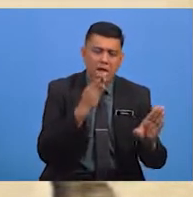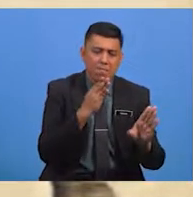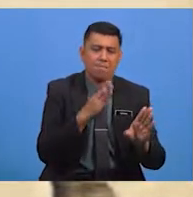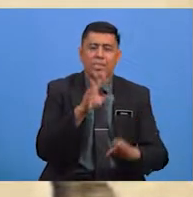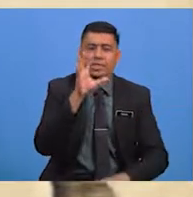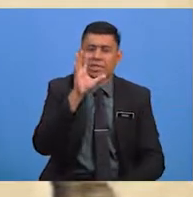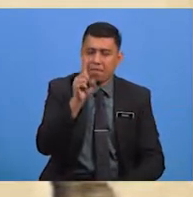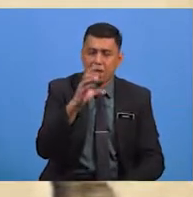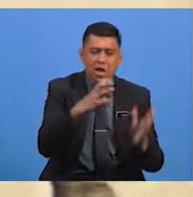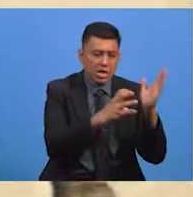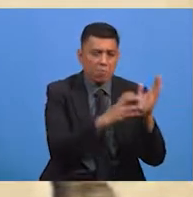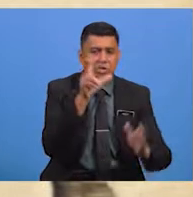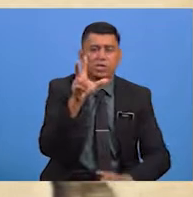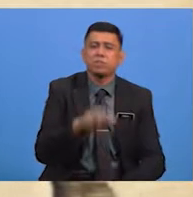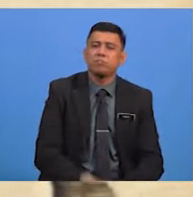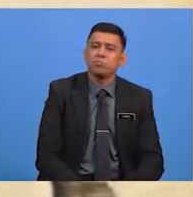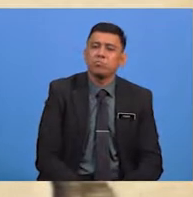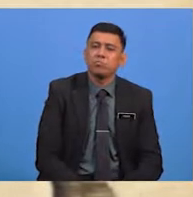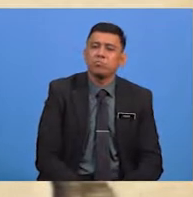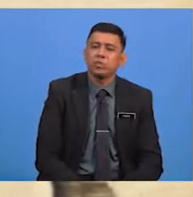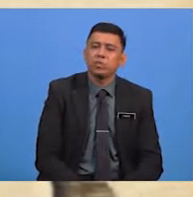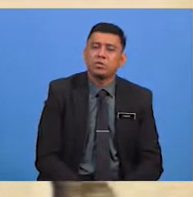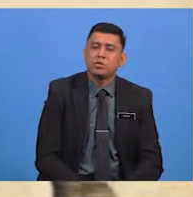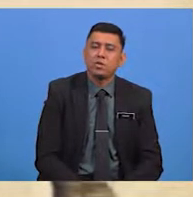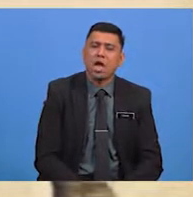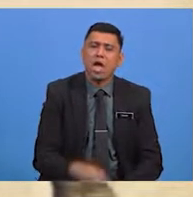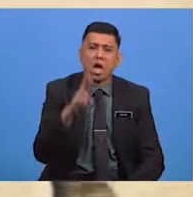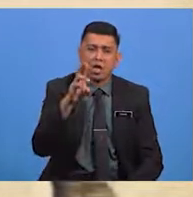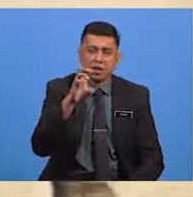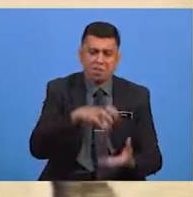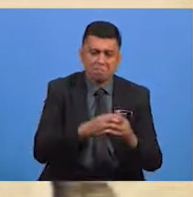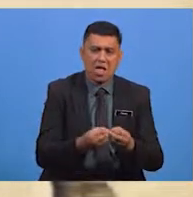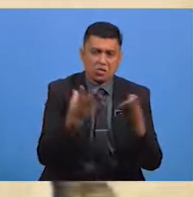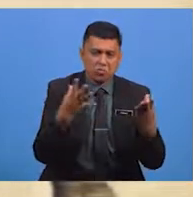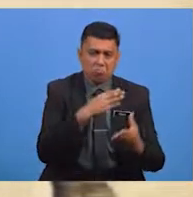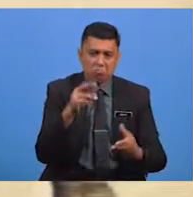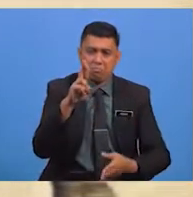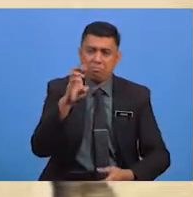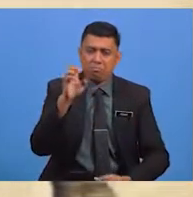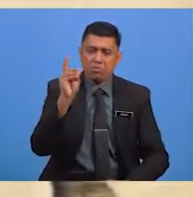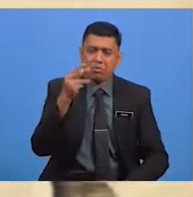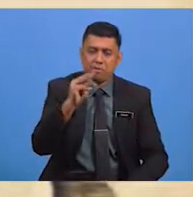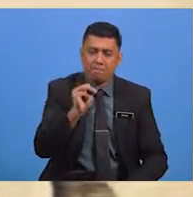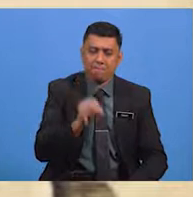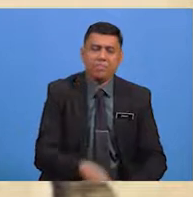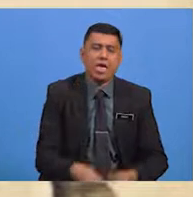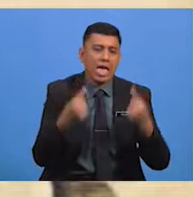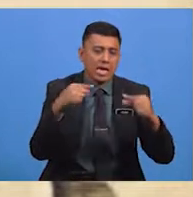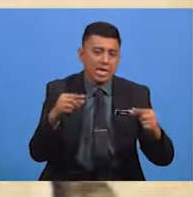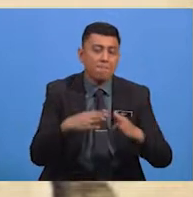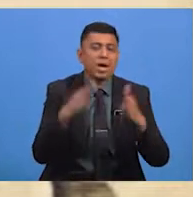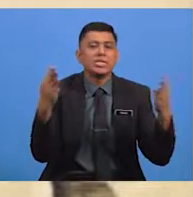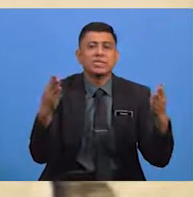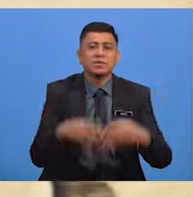Rangkap Ketiga Frasa Remuk Dan Redam Diulang Ini Menunjukkan Gaya